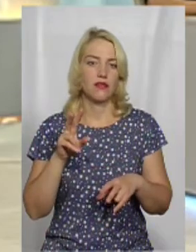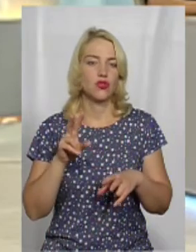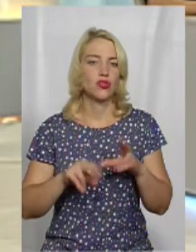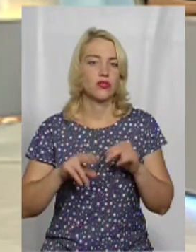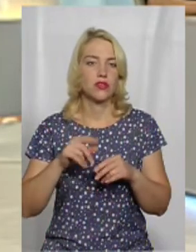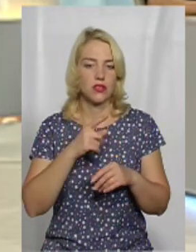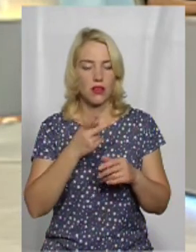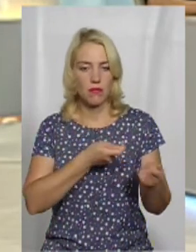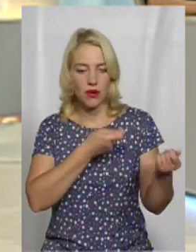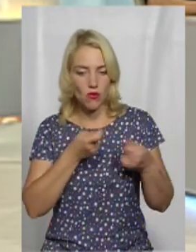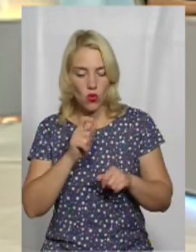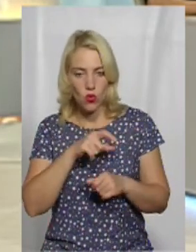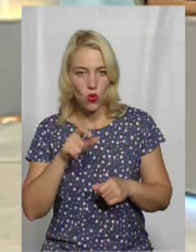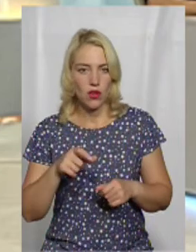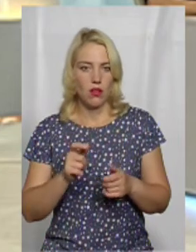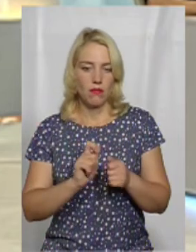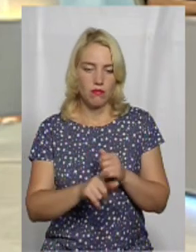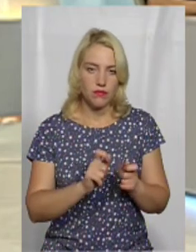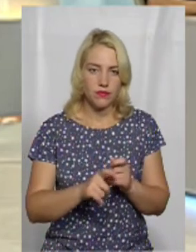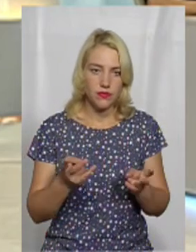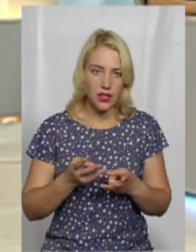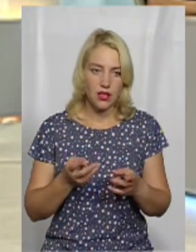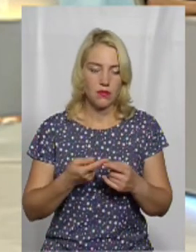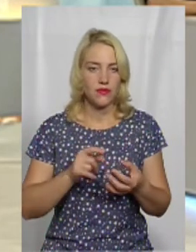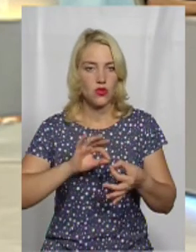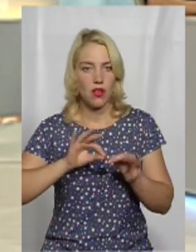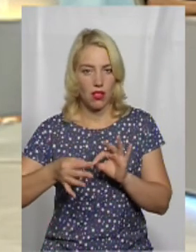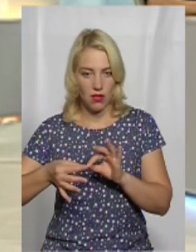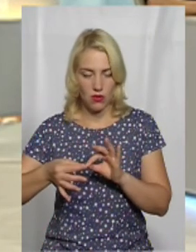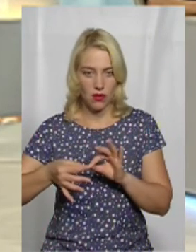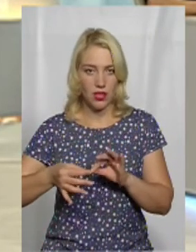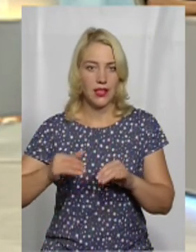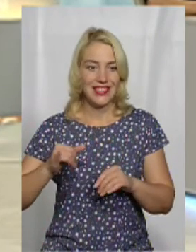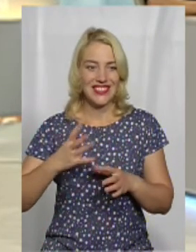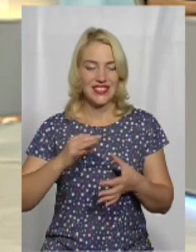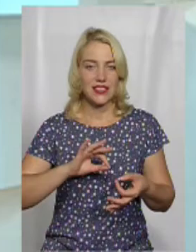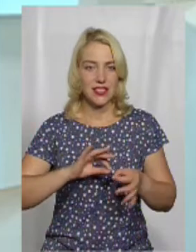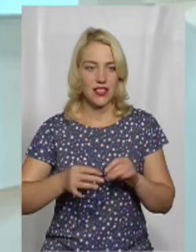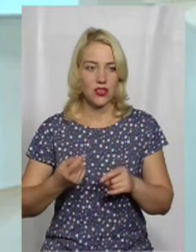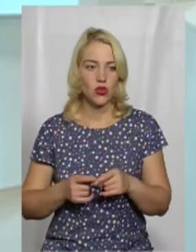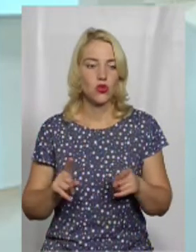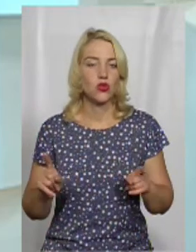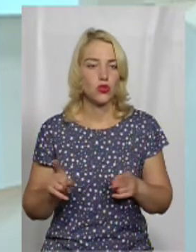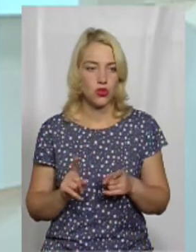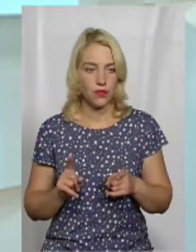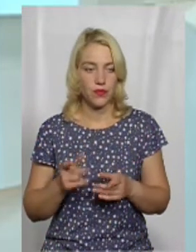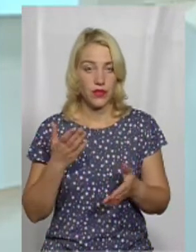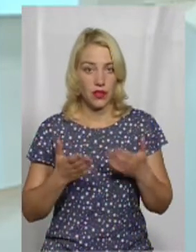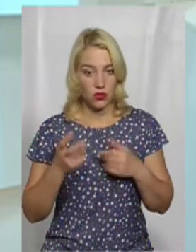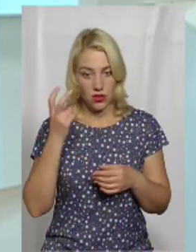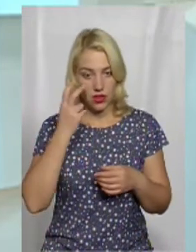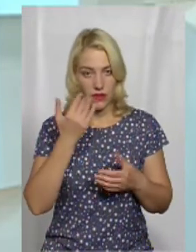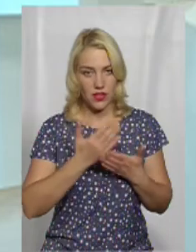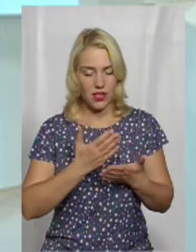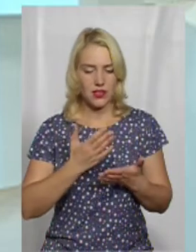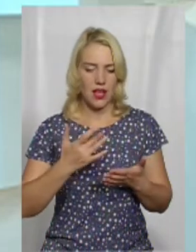камер, ну зовсім інші вже гроші. Що реально складніше. І складніше ще тим, що знову ж таки, якщо в Києві є